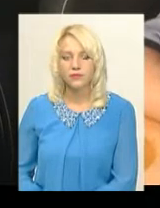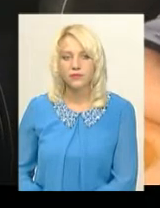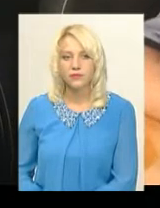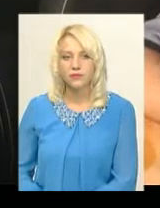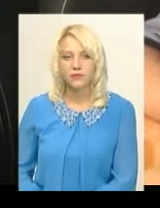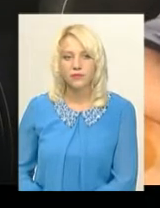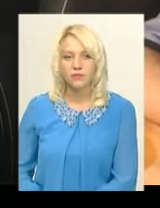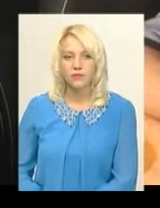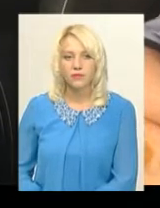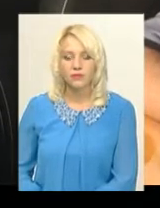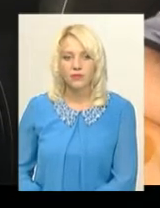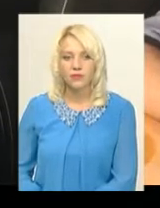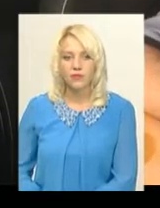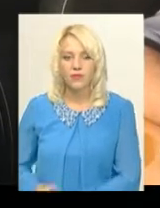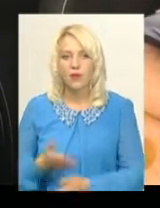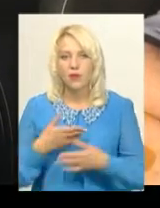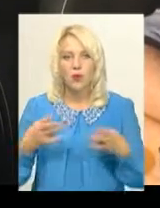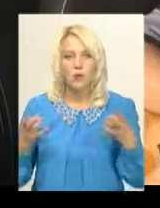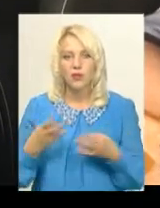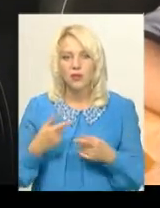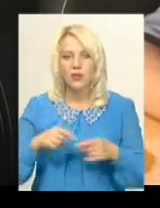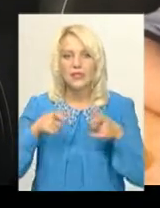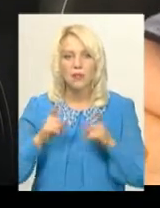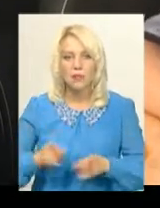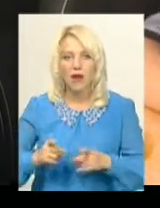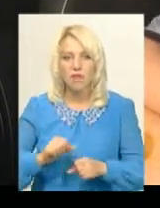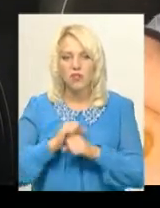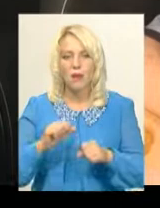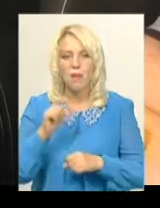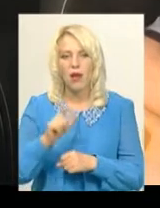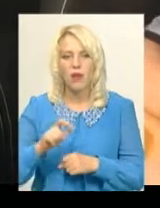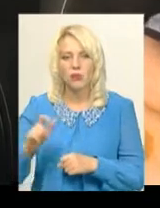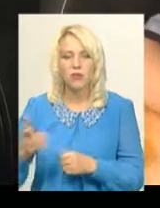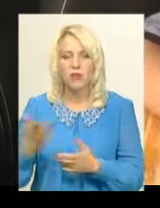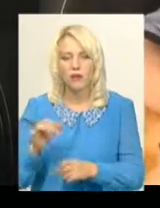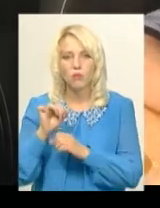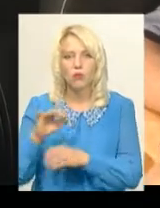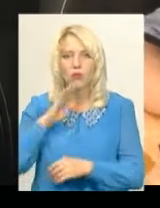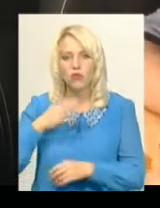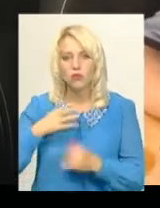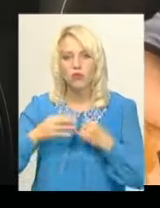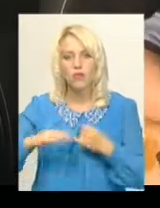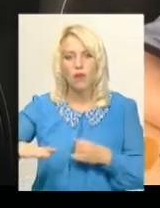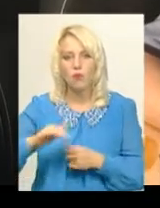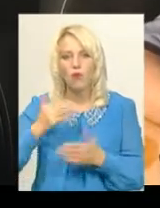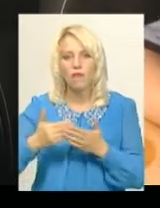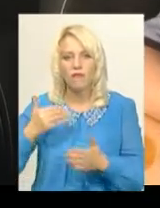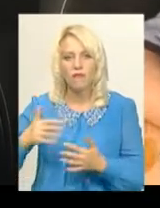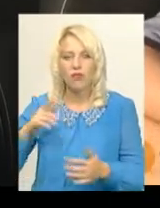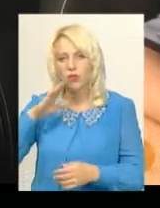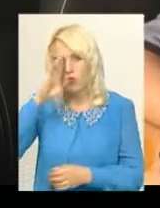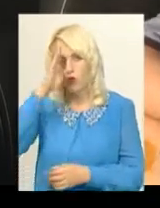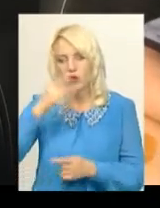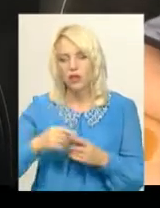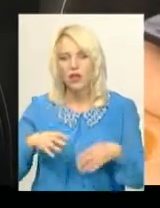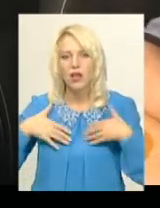патріотам, які боронять рідну землю від Орди, кладуть життя за